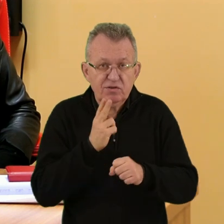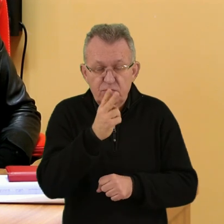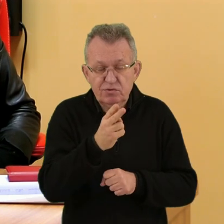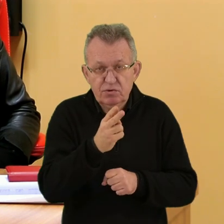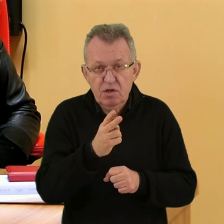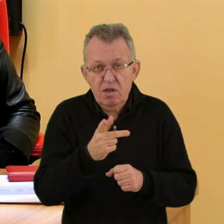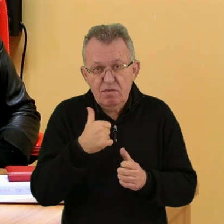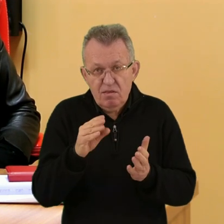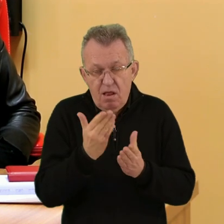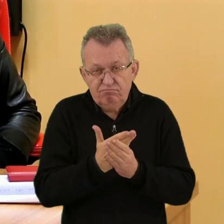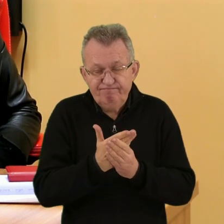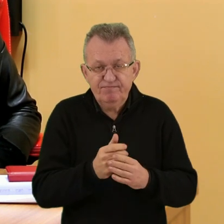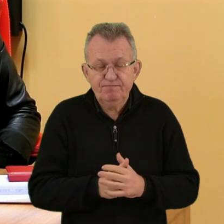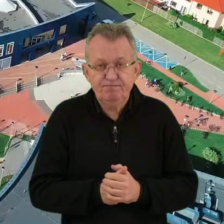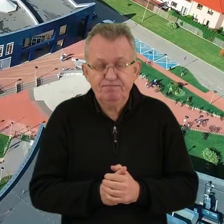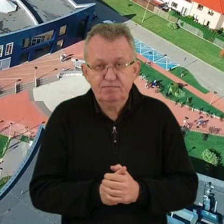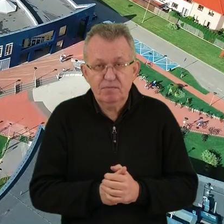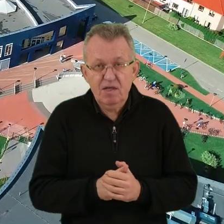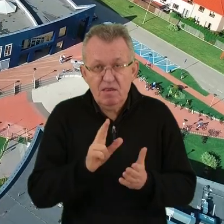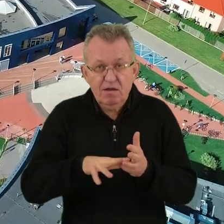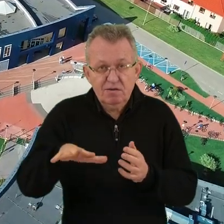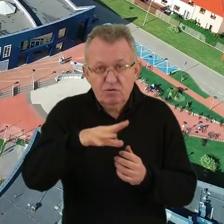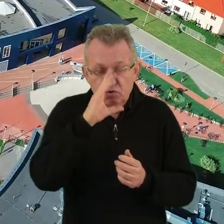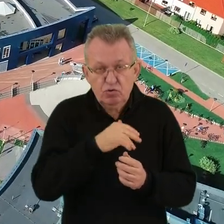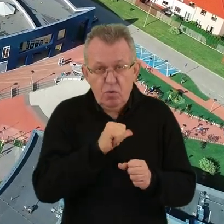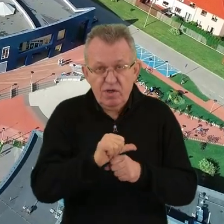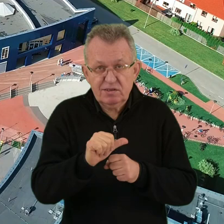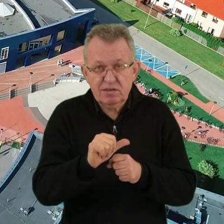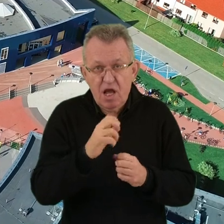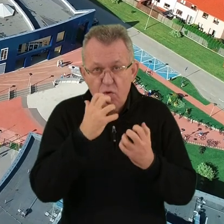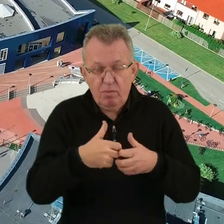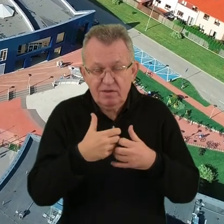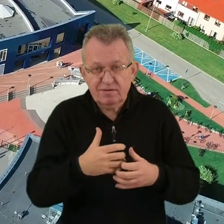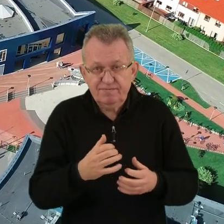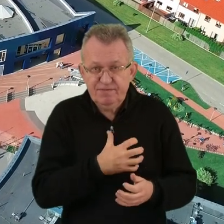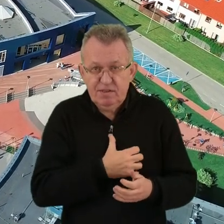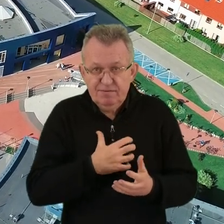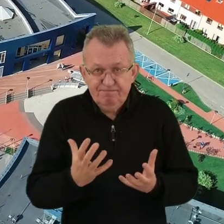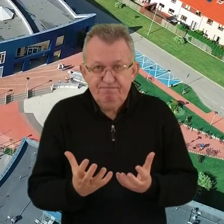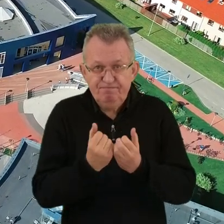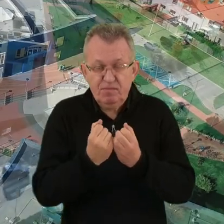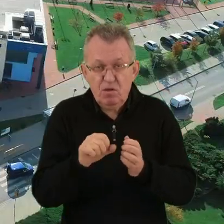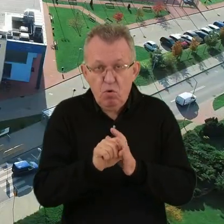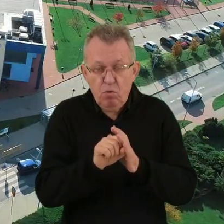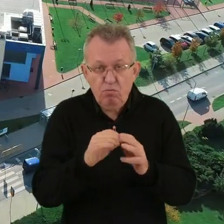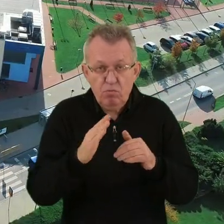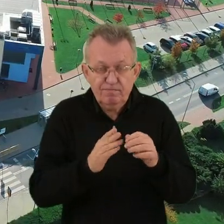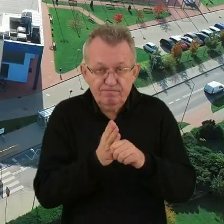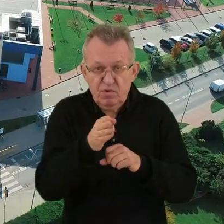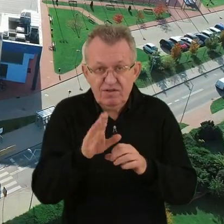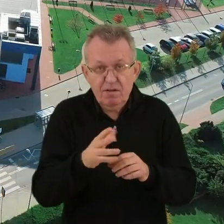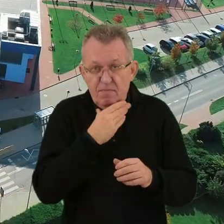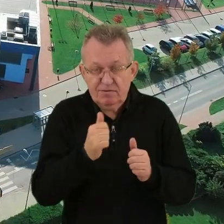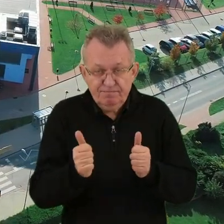dostępności dla podmiotu publicznego. Na terenie szkoły znajduje się automatyczny defibrylator serca. Do budynku